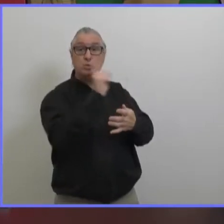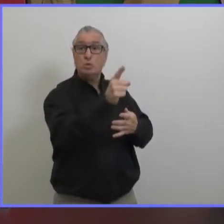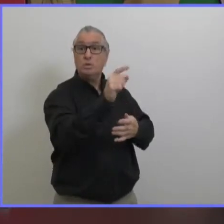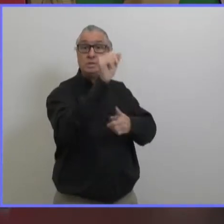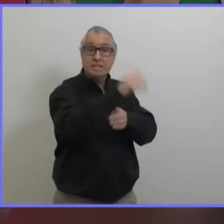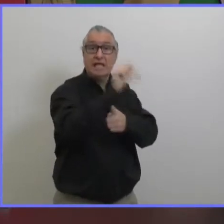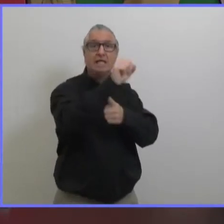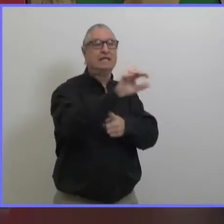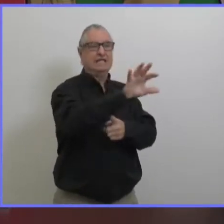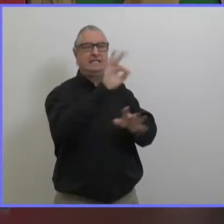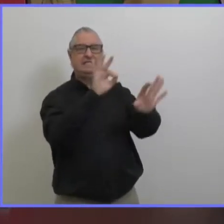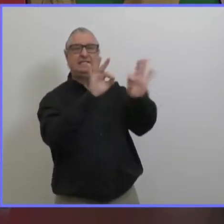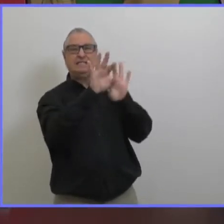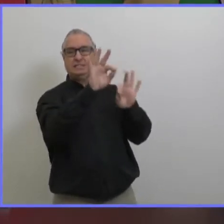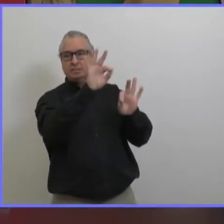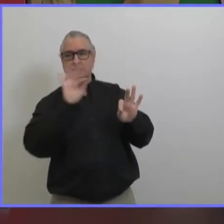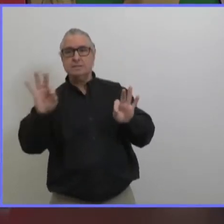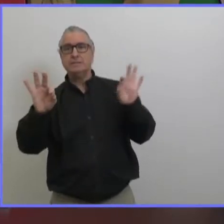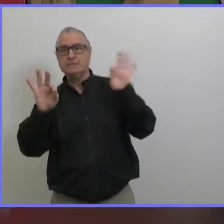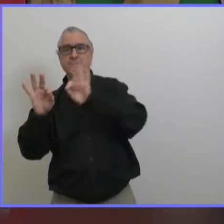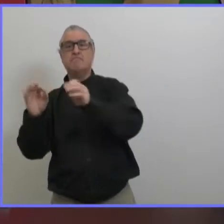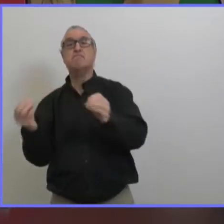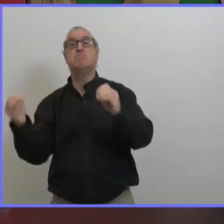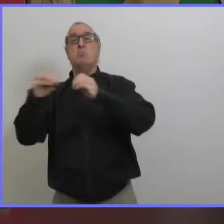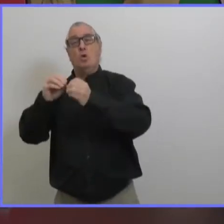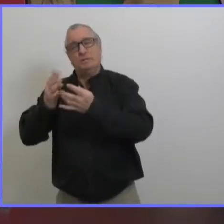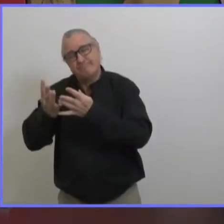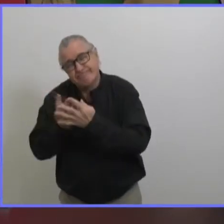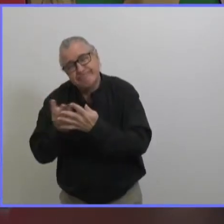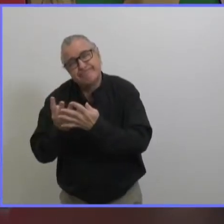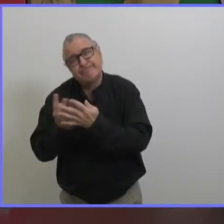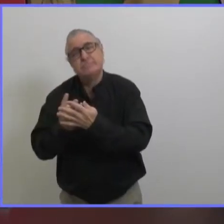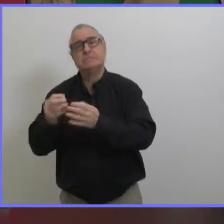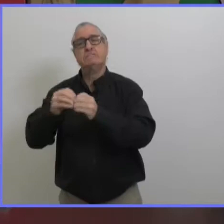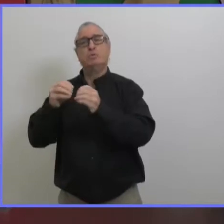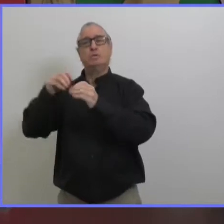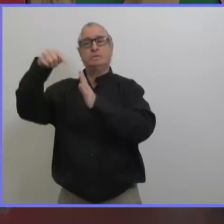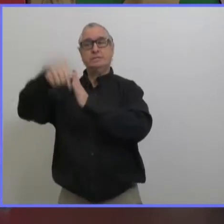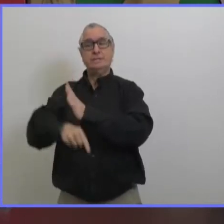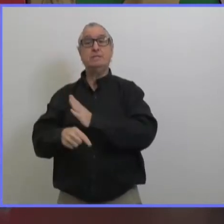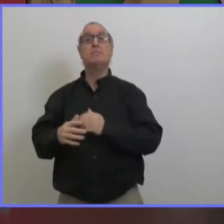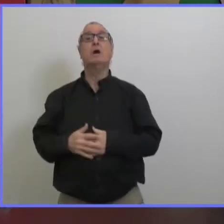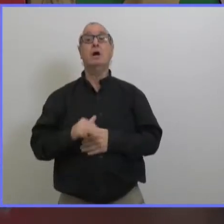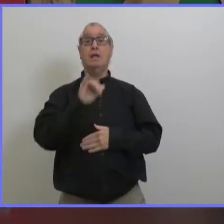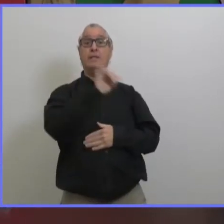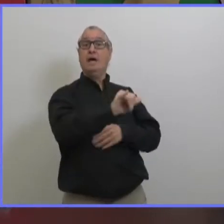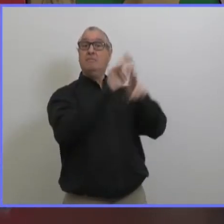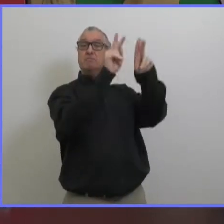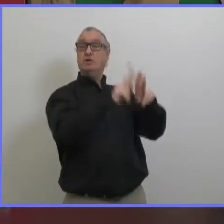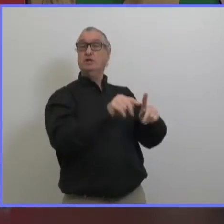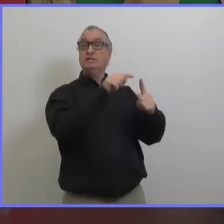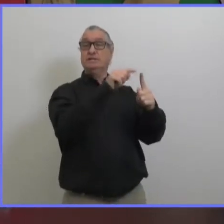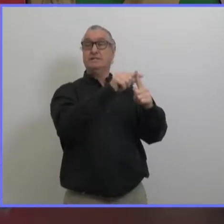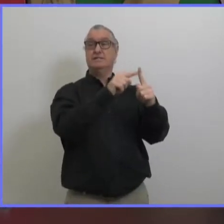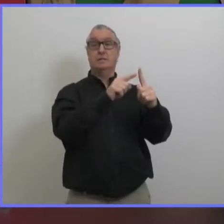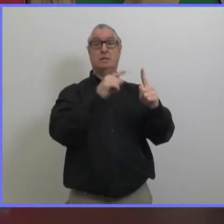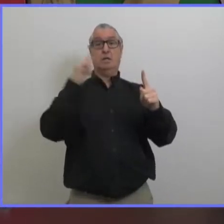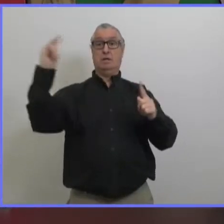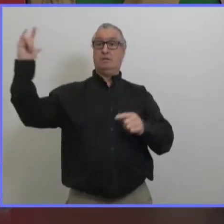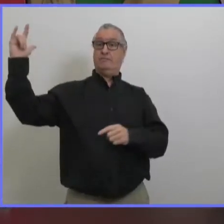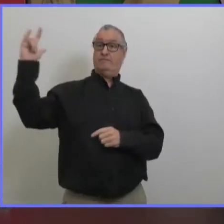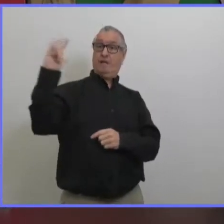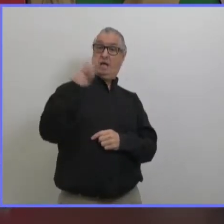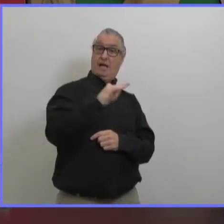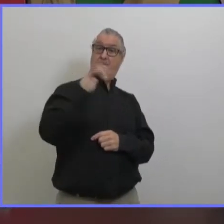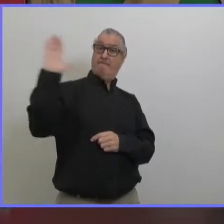encore une fois je veux répéter que cet individu c'était une personne qui revenait d'un voyage donc d'une manière ou d'une autre avec ou sans symptômes